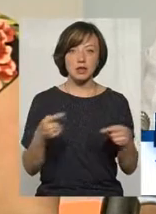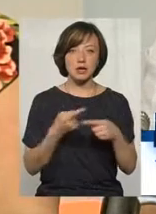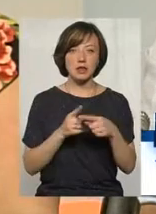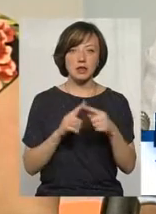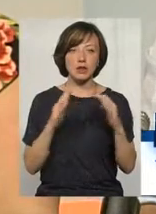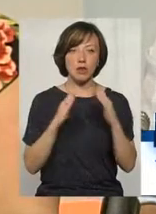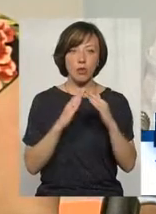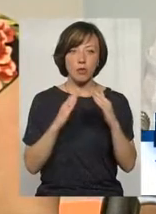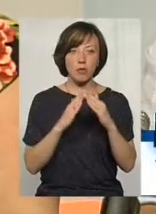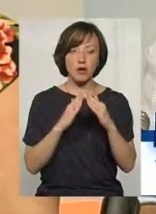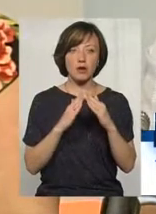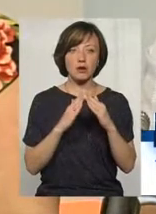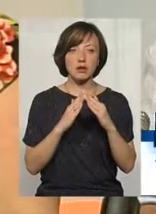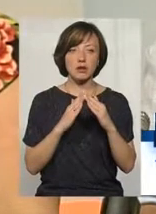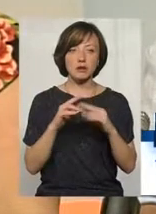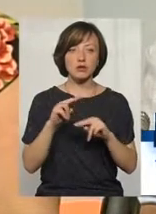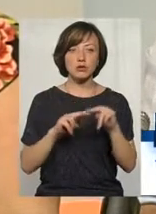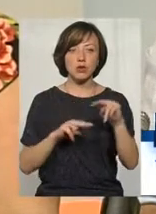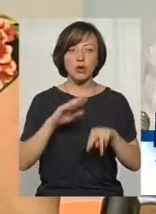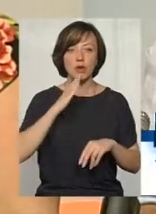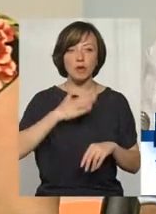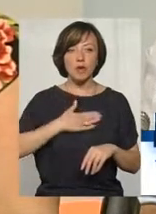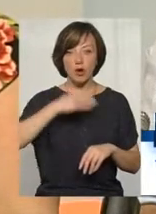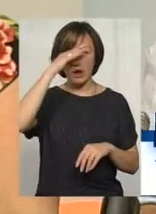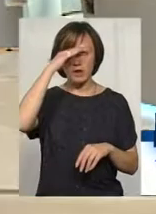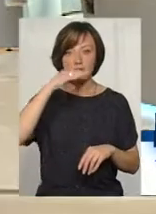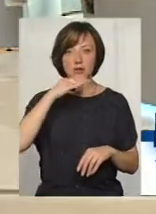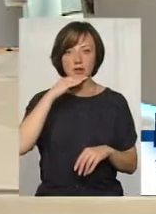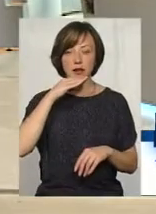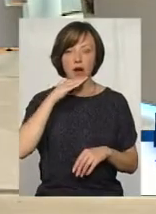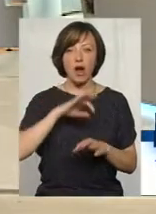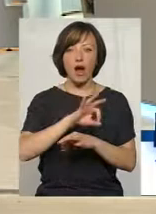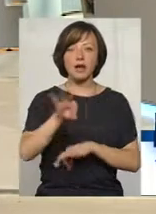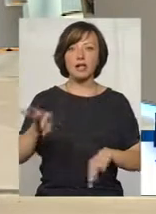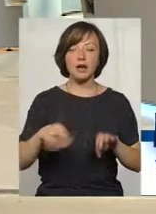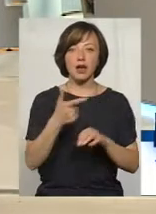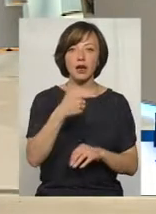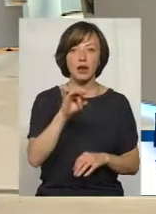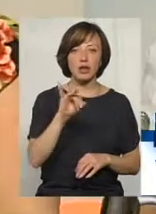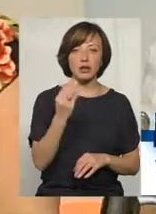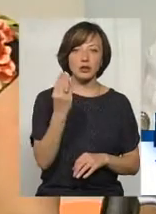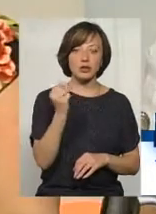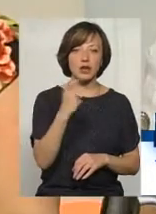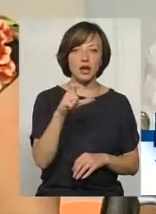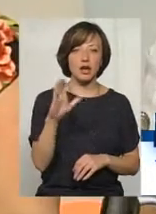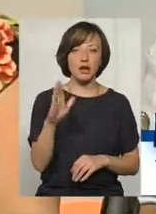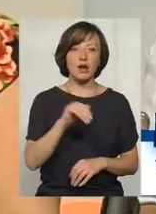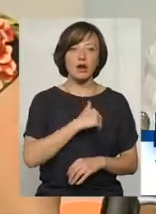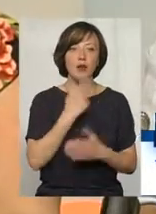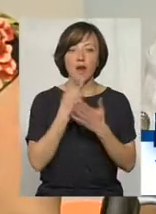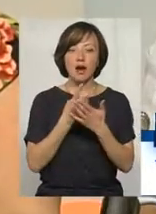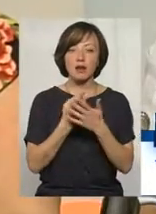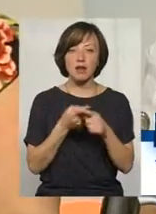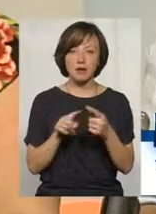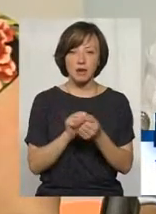дому. Цей дом зробив мій отец, архітектор Гришаев. Я би хотіла показати ці матеріали.